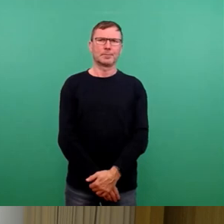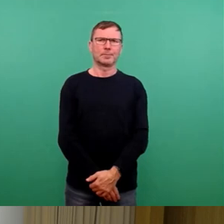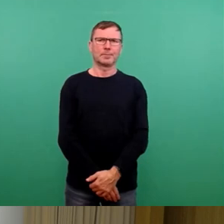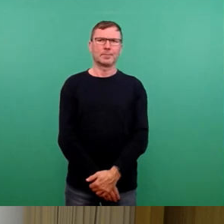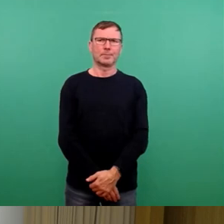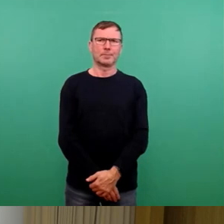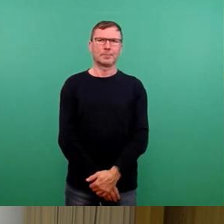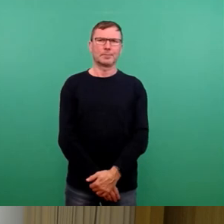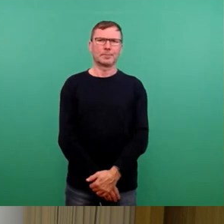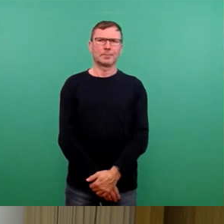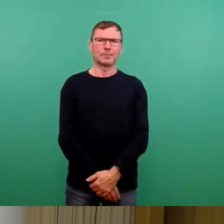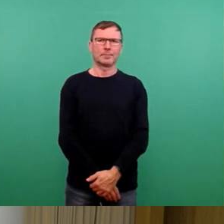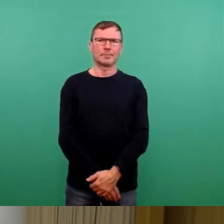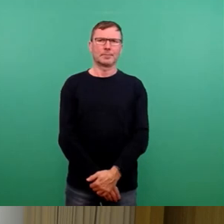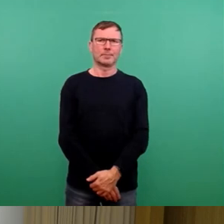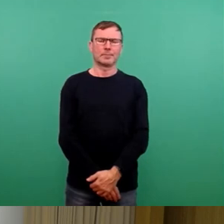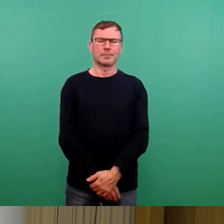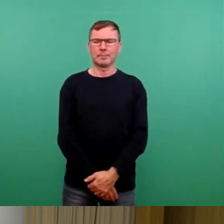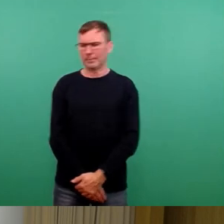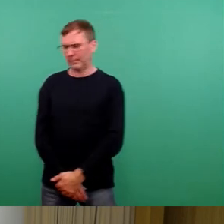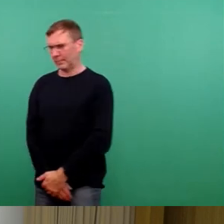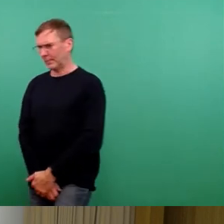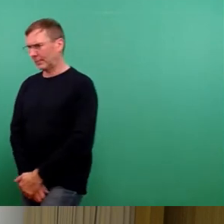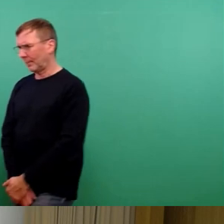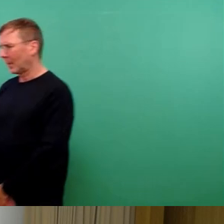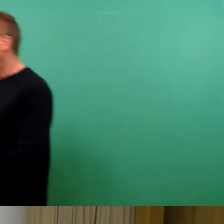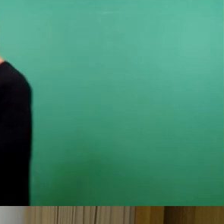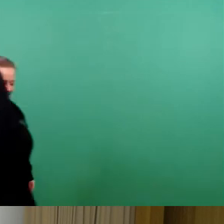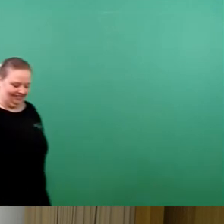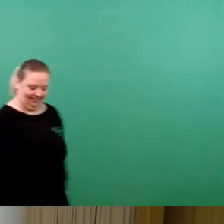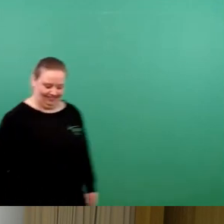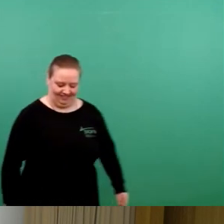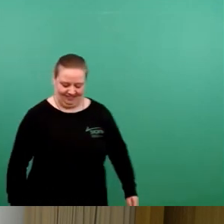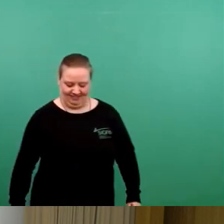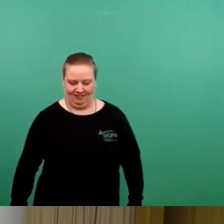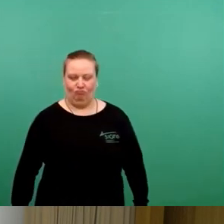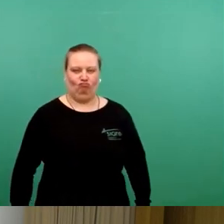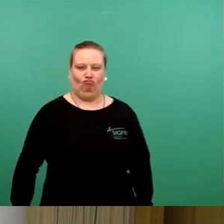So, als nächstes kommen wir zur Fraktion Dissidenten. Herr Schmählich.